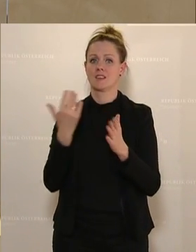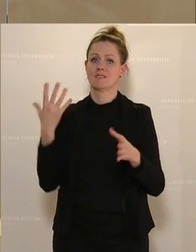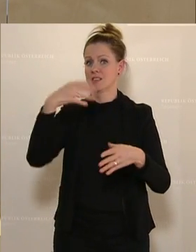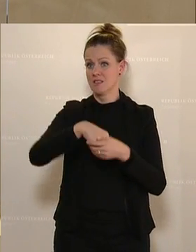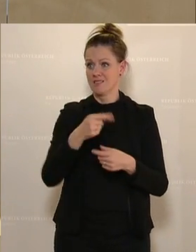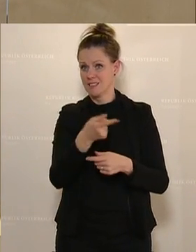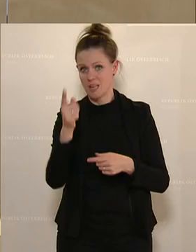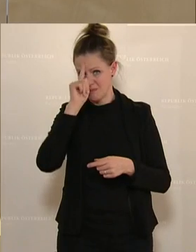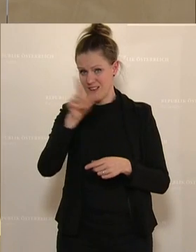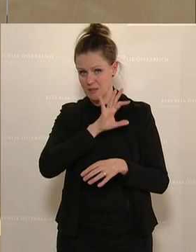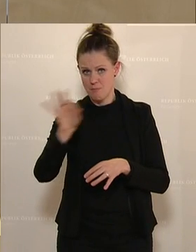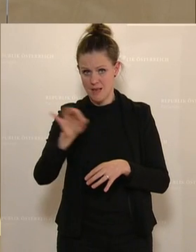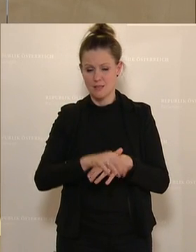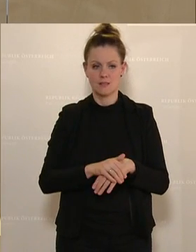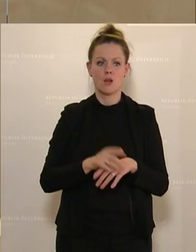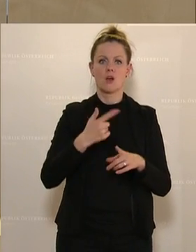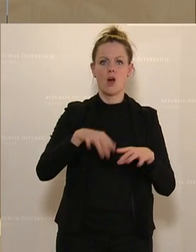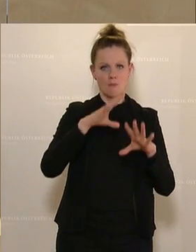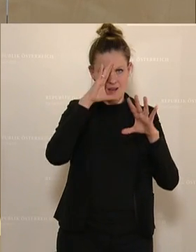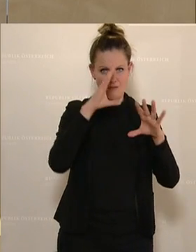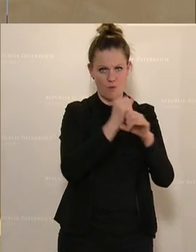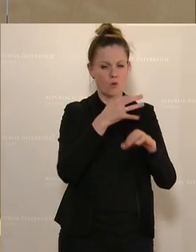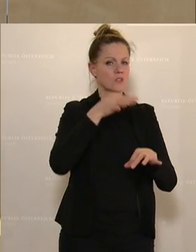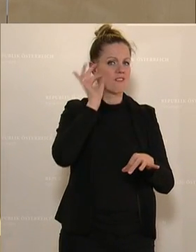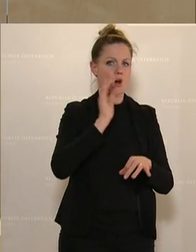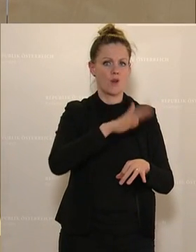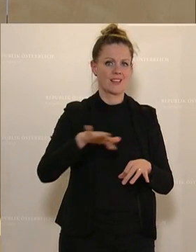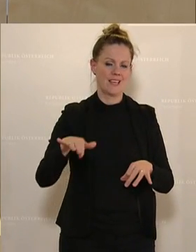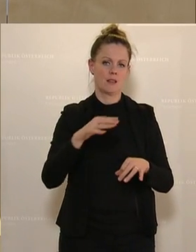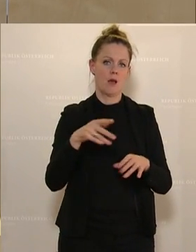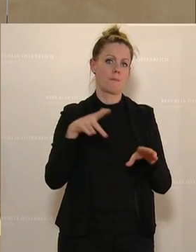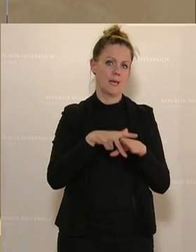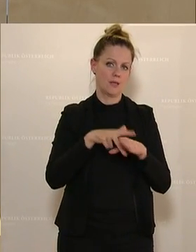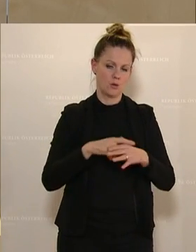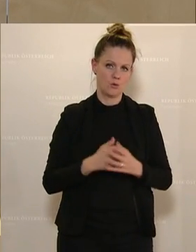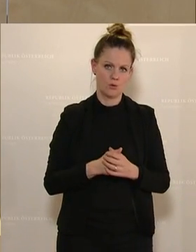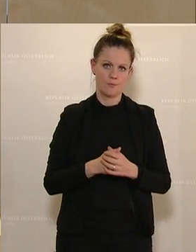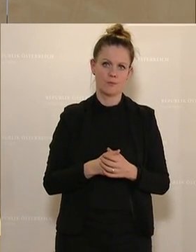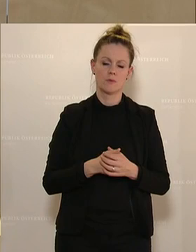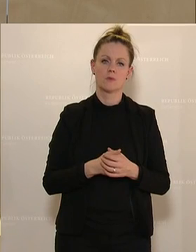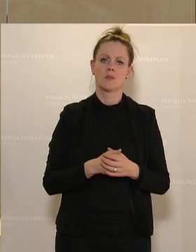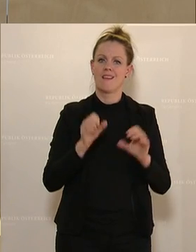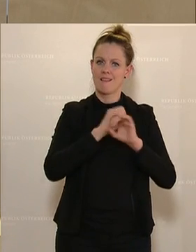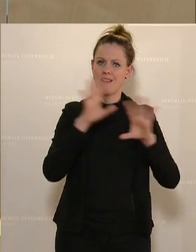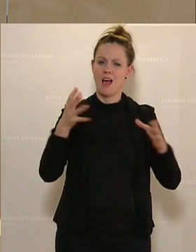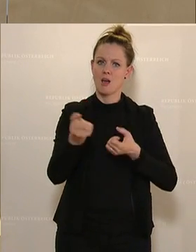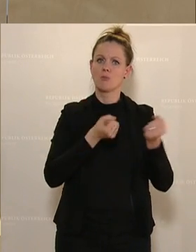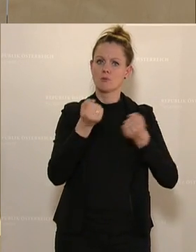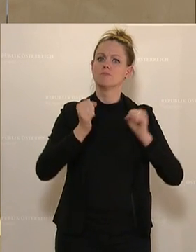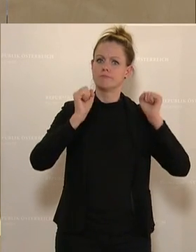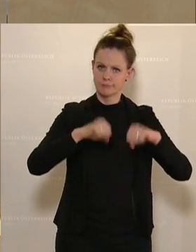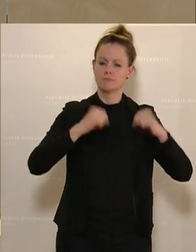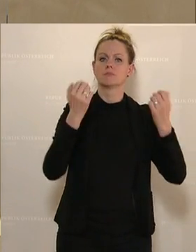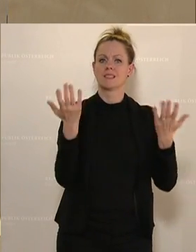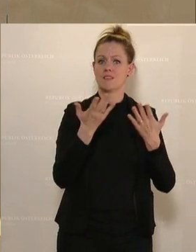wirklich am besten, und stärkeren Fokus auf Frauen und Kinder mit Behinderungen. Das geforderte, klare politische Commitment